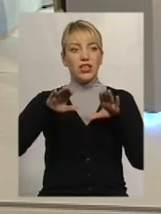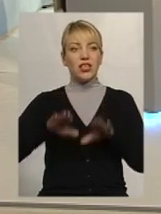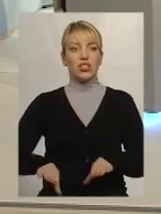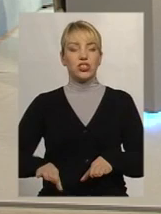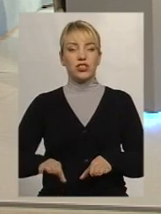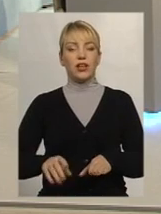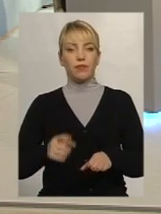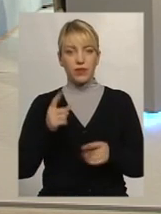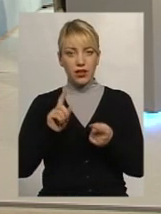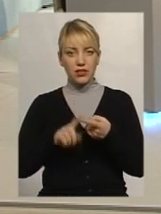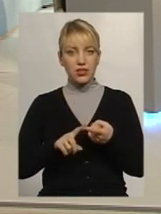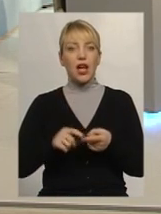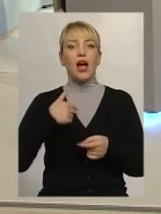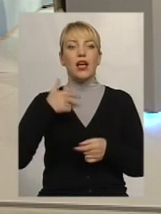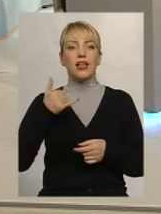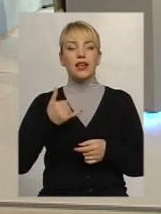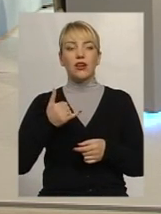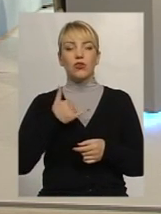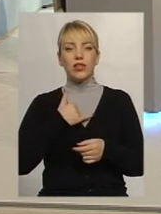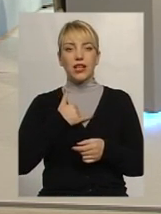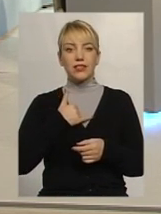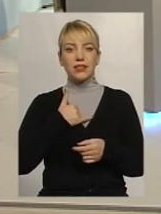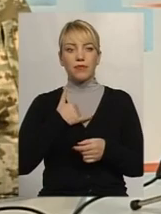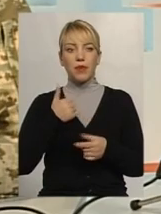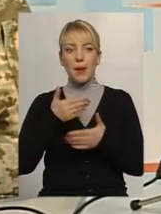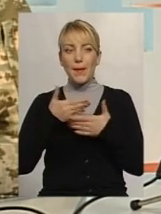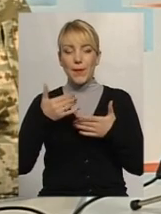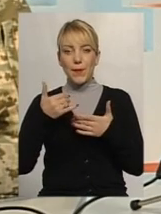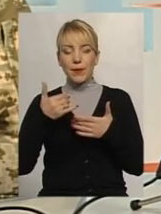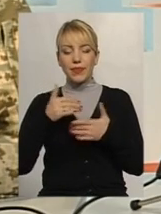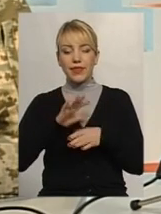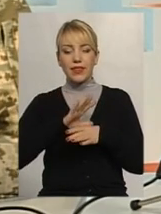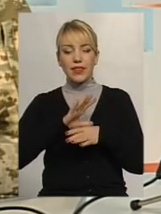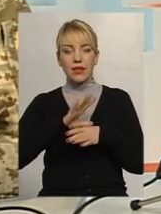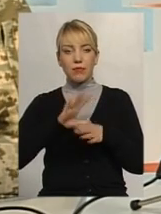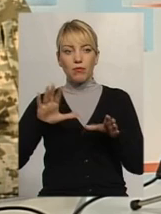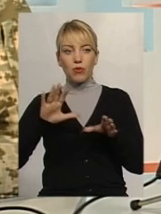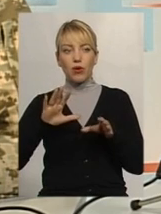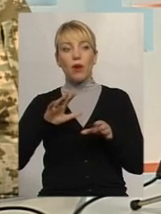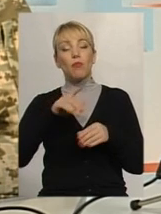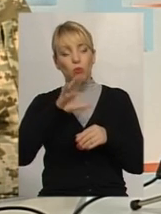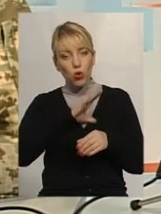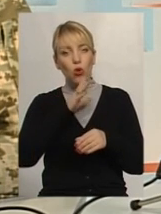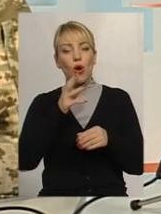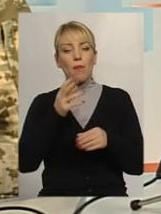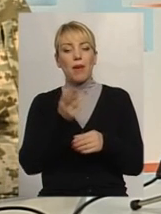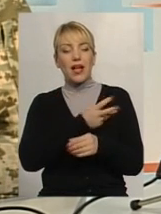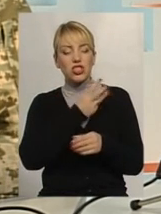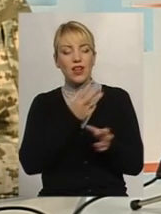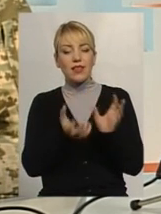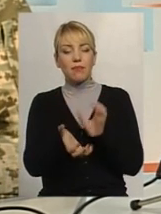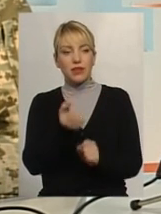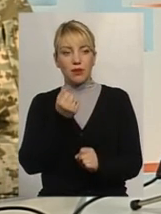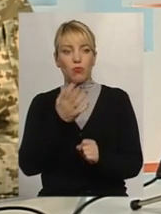достачає. Тобто, ніхто не ставив там, просто було бажання підтримати, була така доцільність,